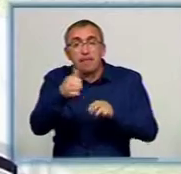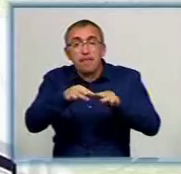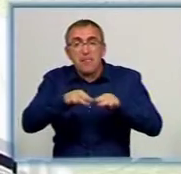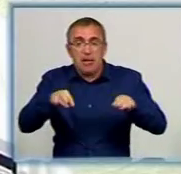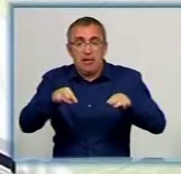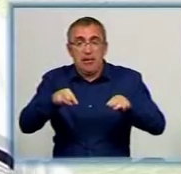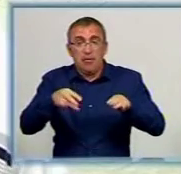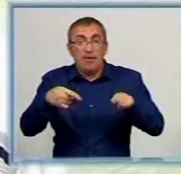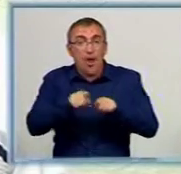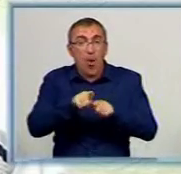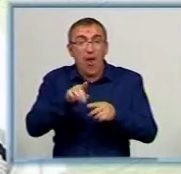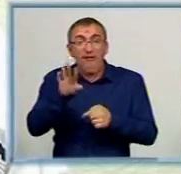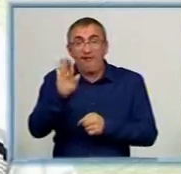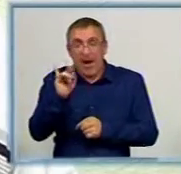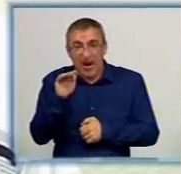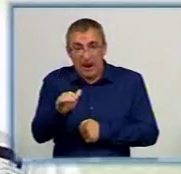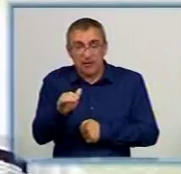варіанті, безумовно,